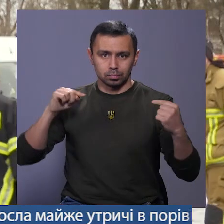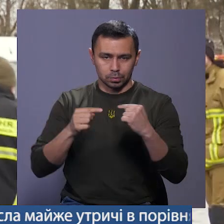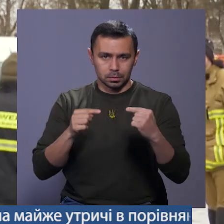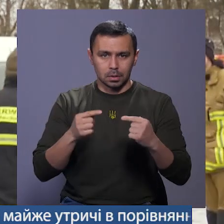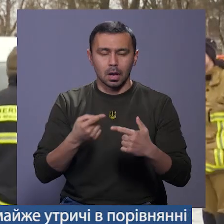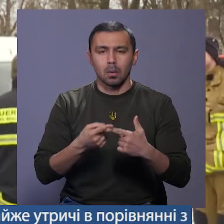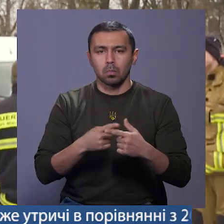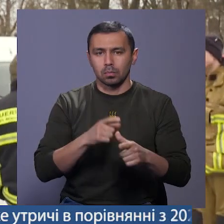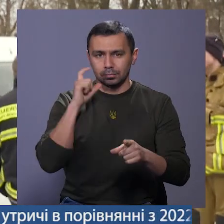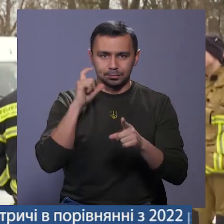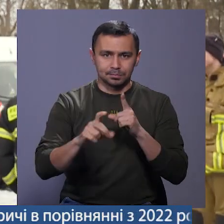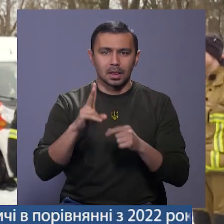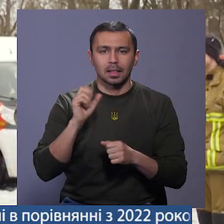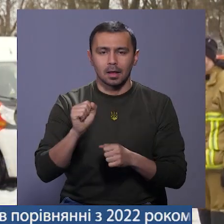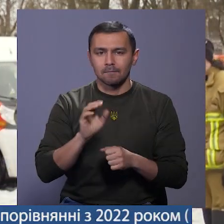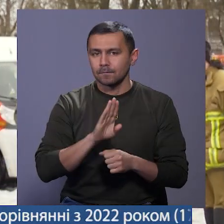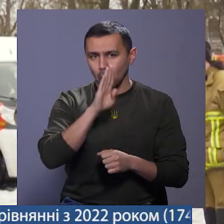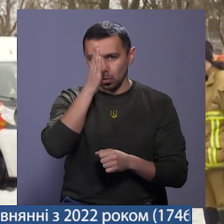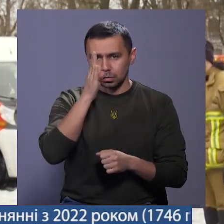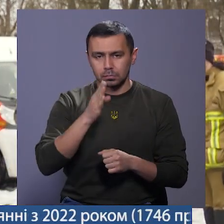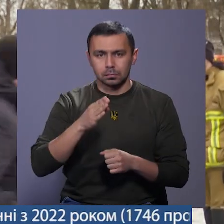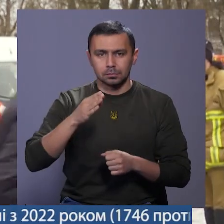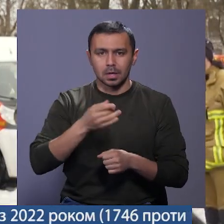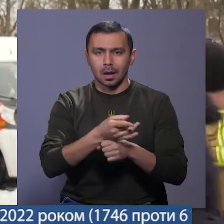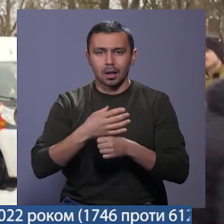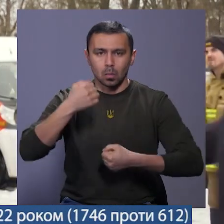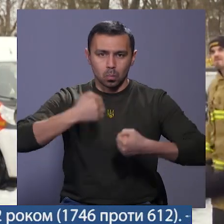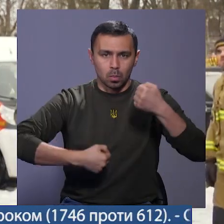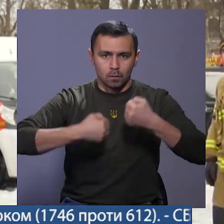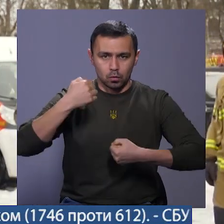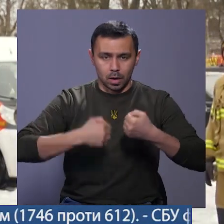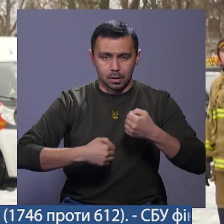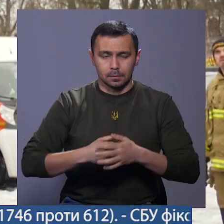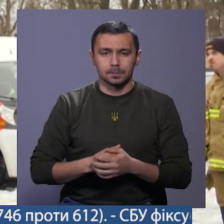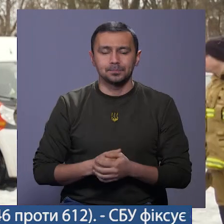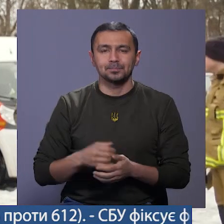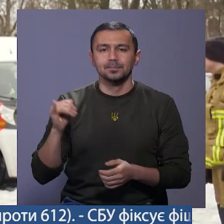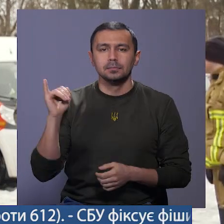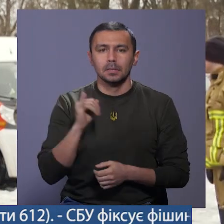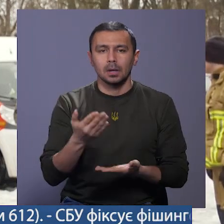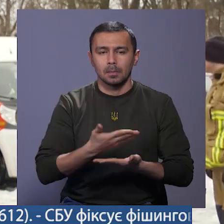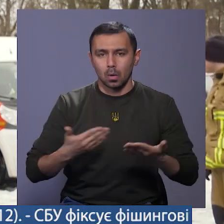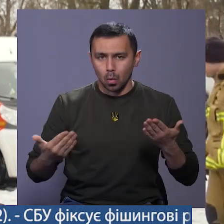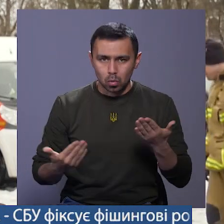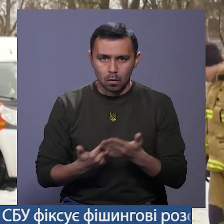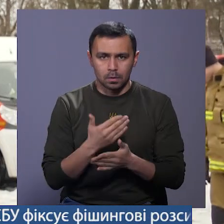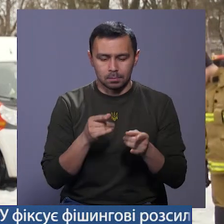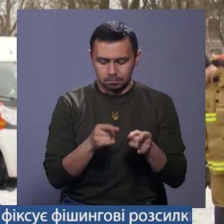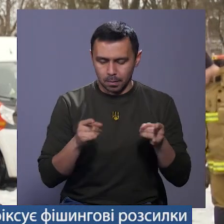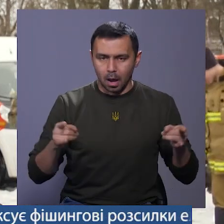або реагувати на ворожі ракетно-бомбові одари. І ми оновлюємо парк,